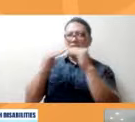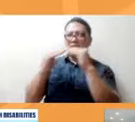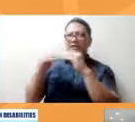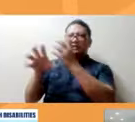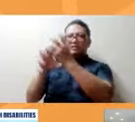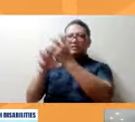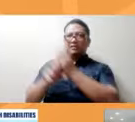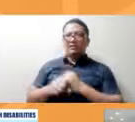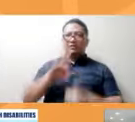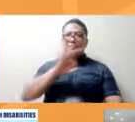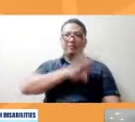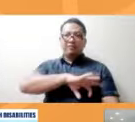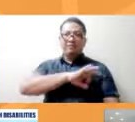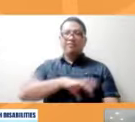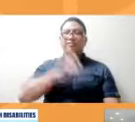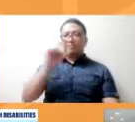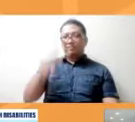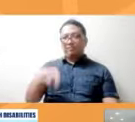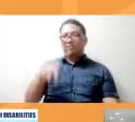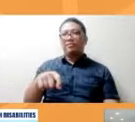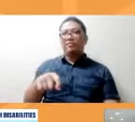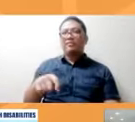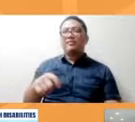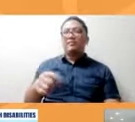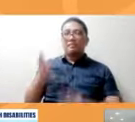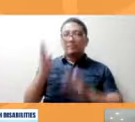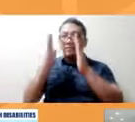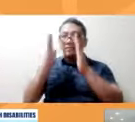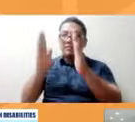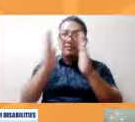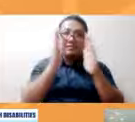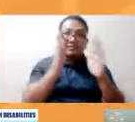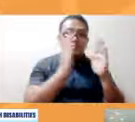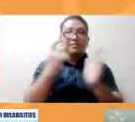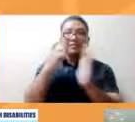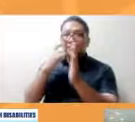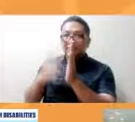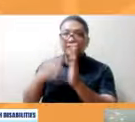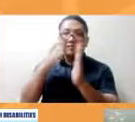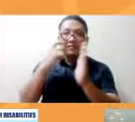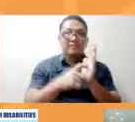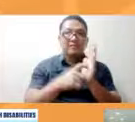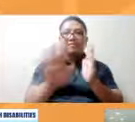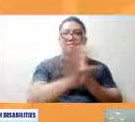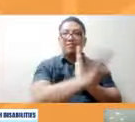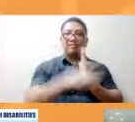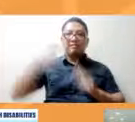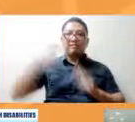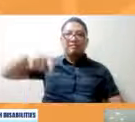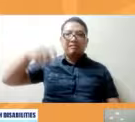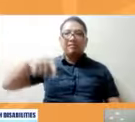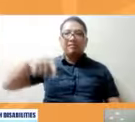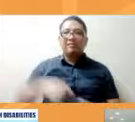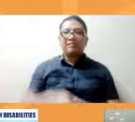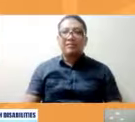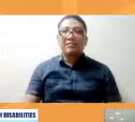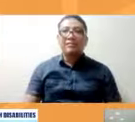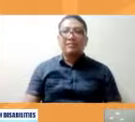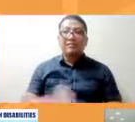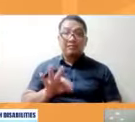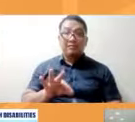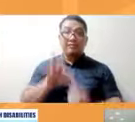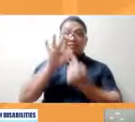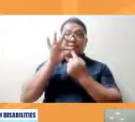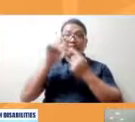benefits at lahat na-address yung mga concerns ng lahat ng sector at ngayon syempre sa persons with